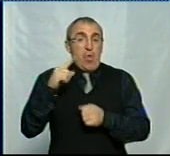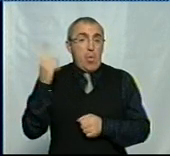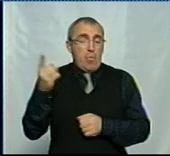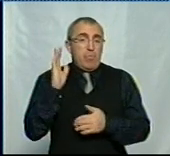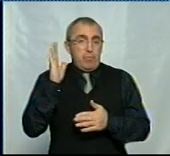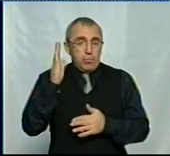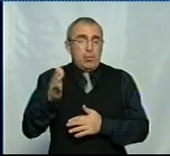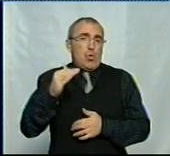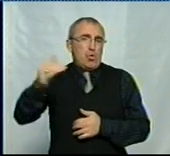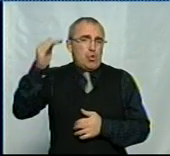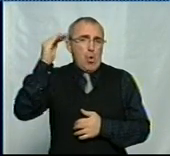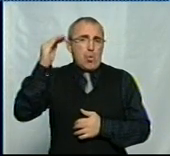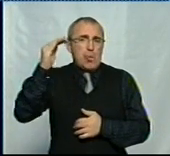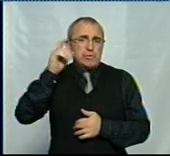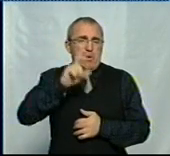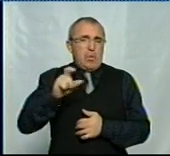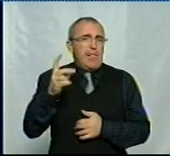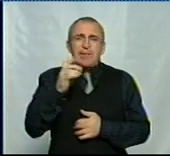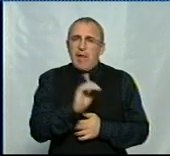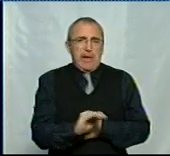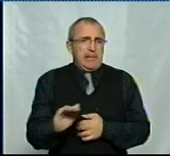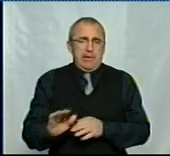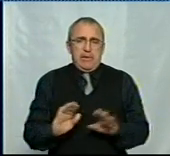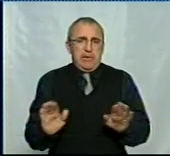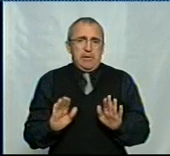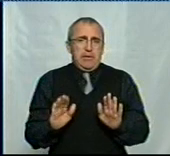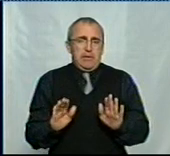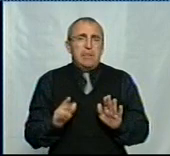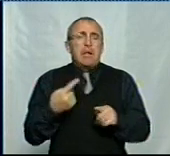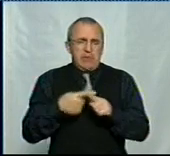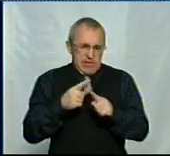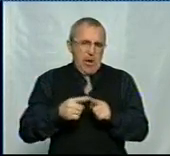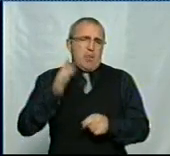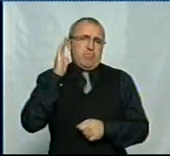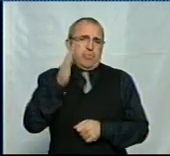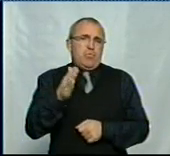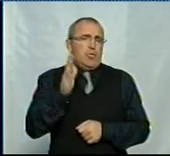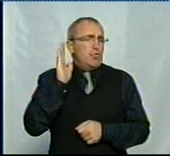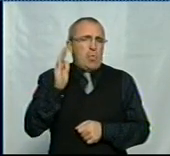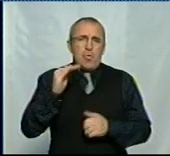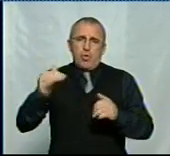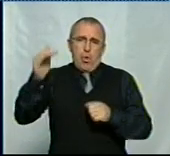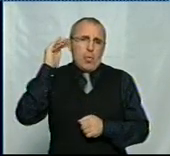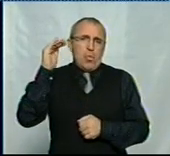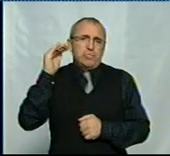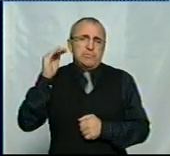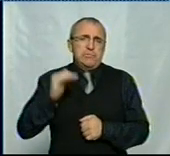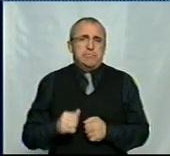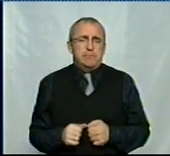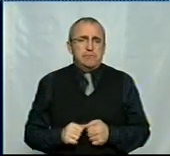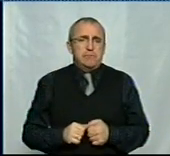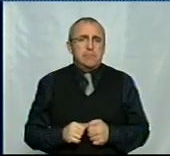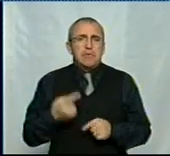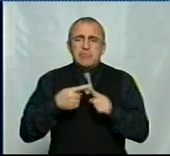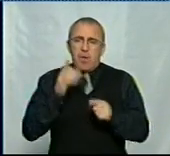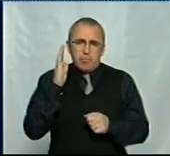переважно дорослі люди? Так, так і Не діти, тому що там 70-90%. Будуть дорослі. Це